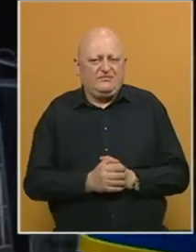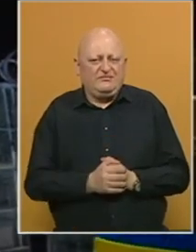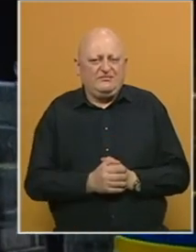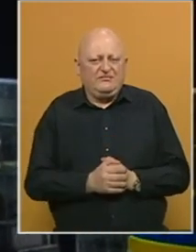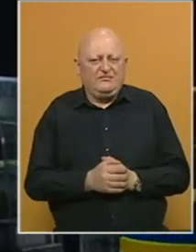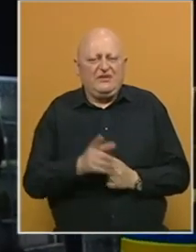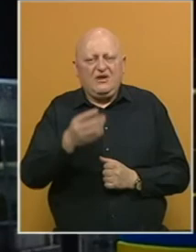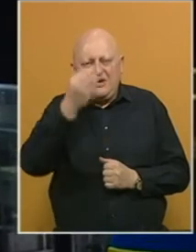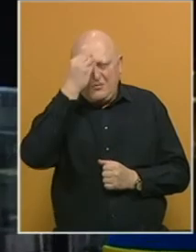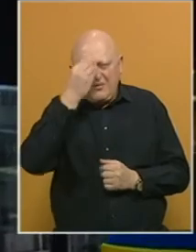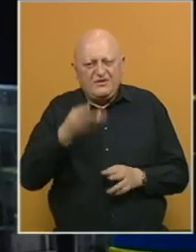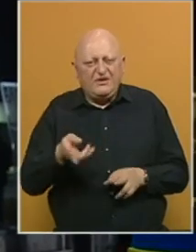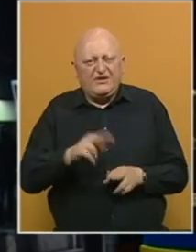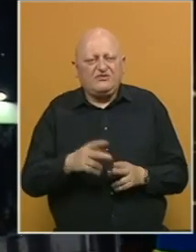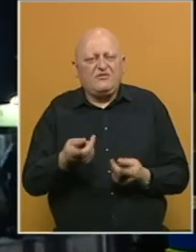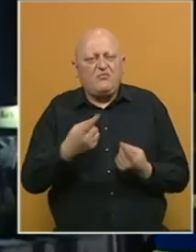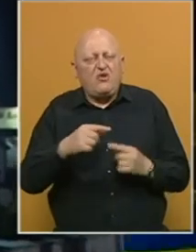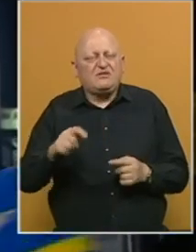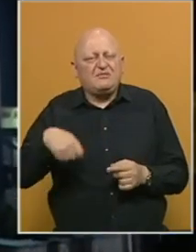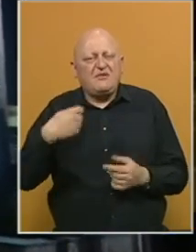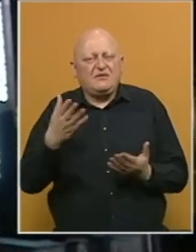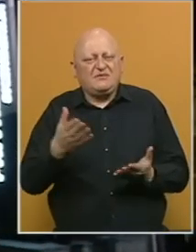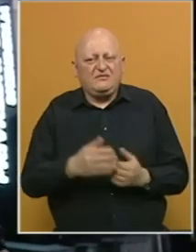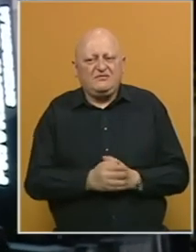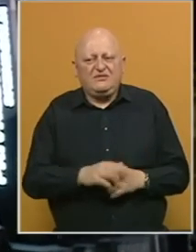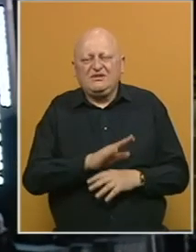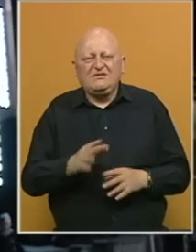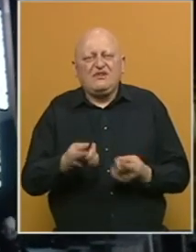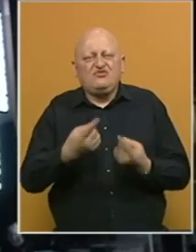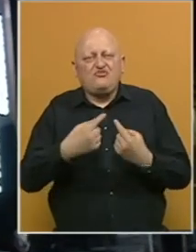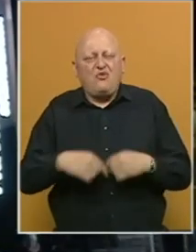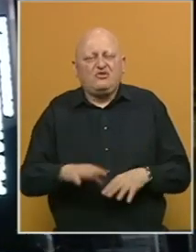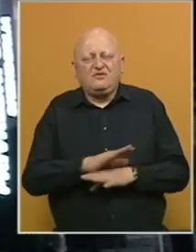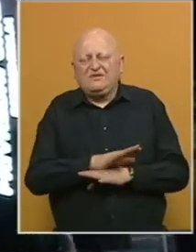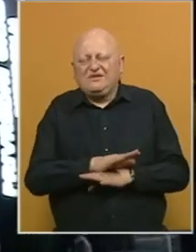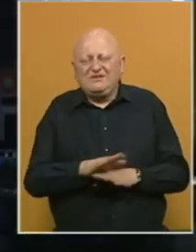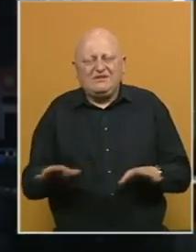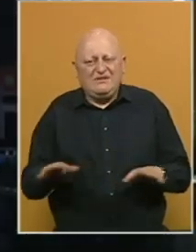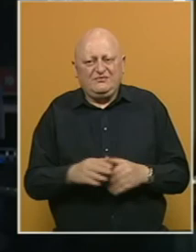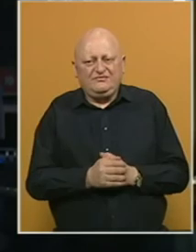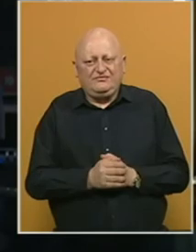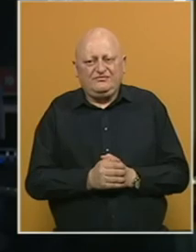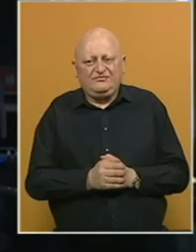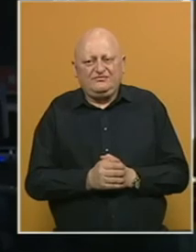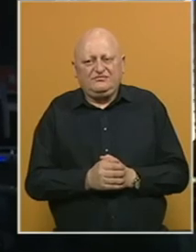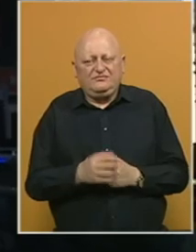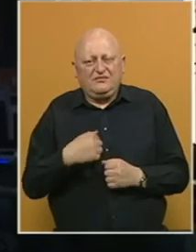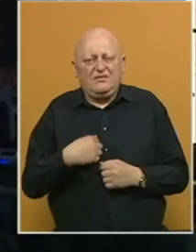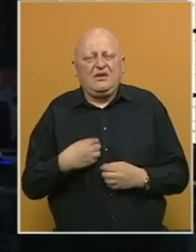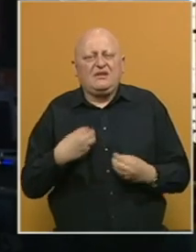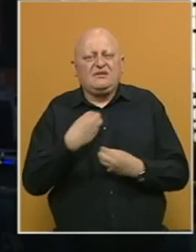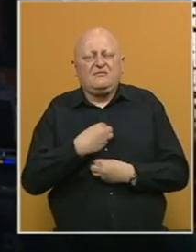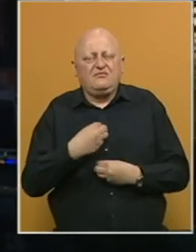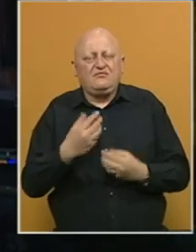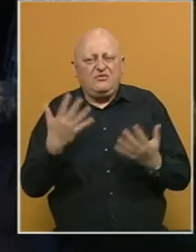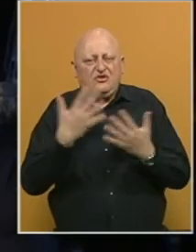Čemu ćete ga najviše pamtiti? Imali neka posebna pjesma za vas? Sve su posebne, vjerujte. Sve po svemu. Vrlo me je potreslo i to